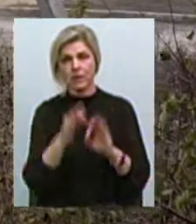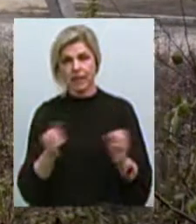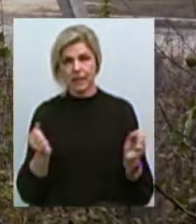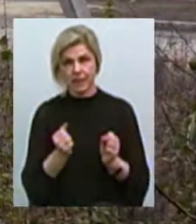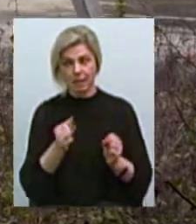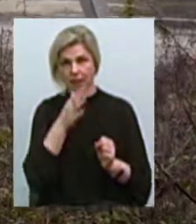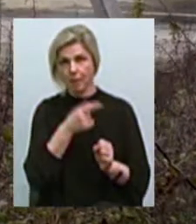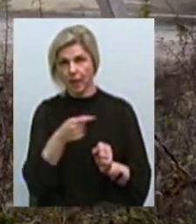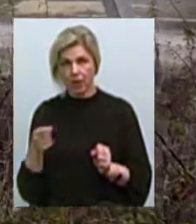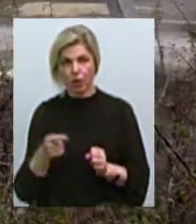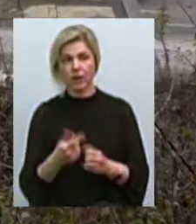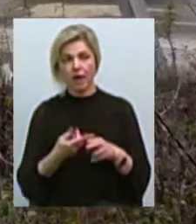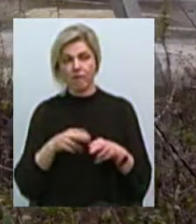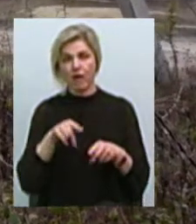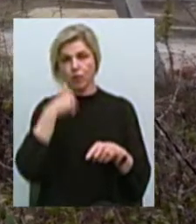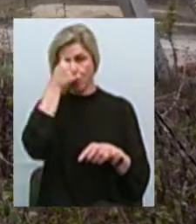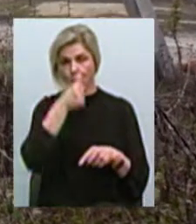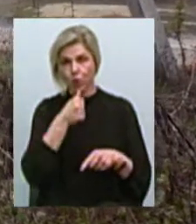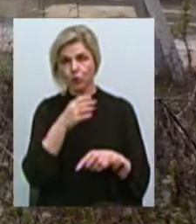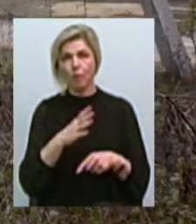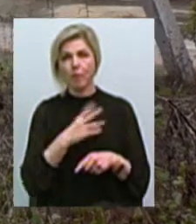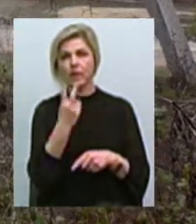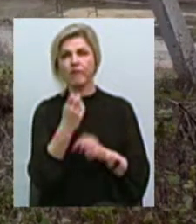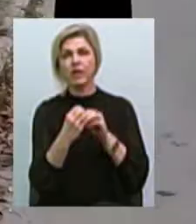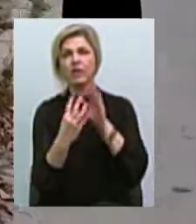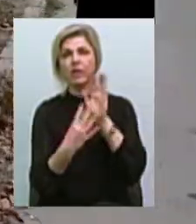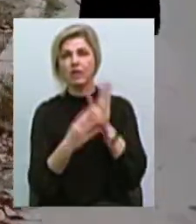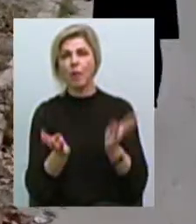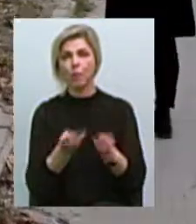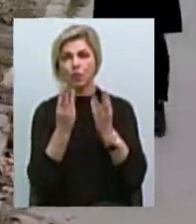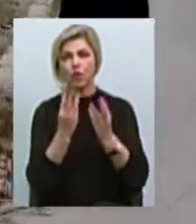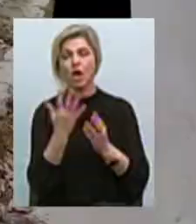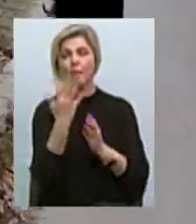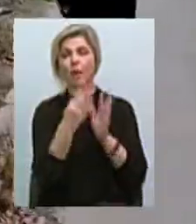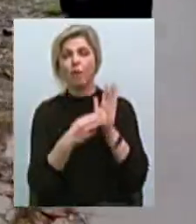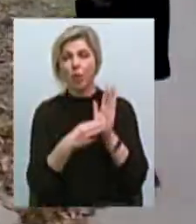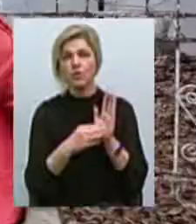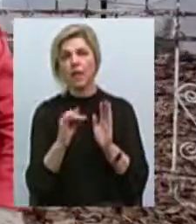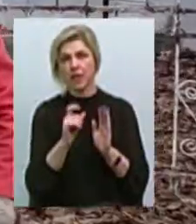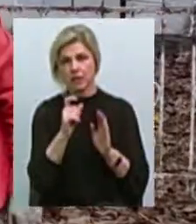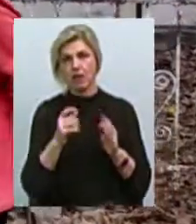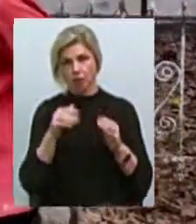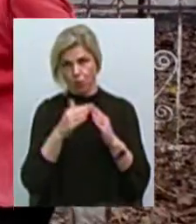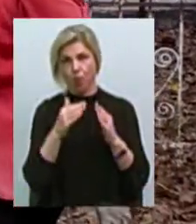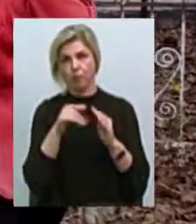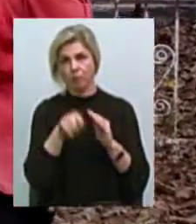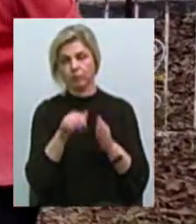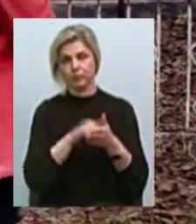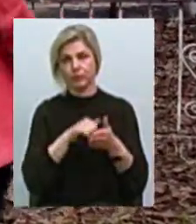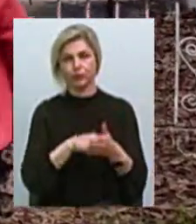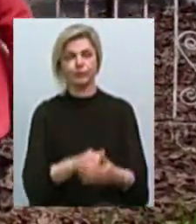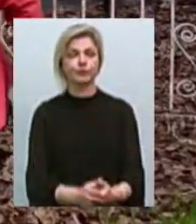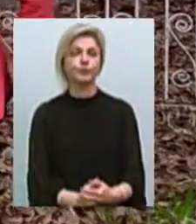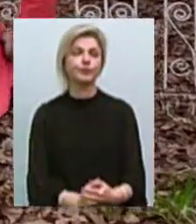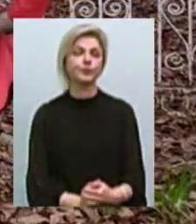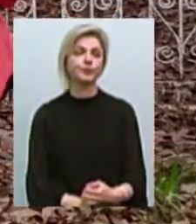поточному році у Вітовському районі сталося 219 пожеж, з яких 58 – в житлі. Олександр Гордієнко, новини на